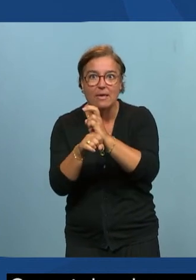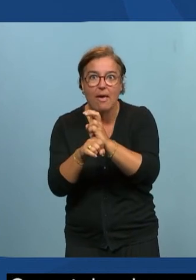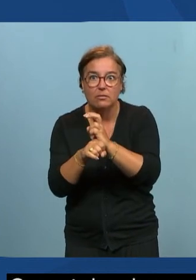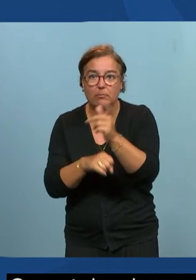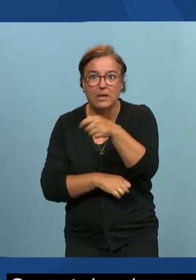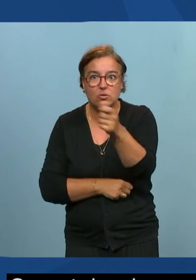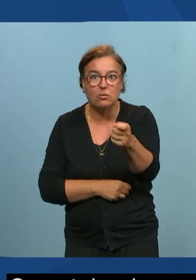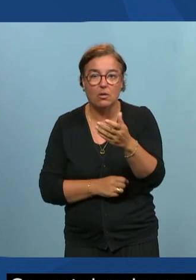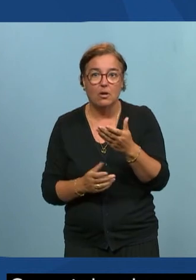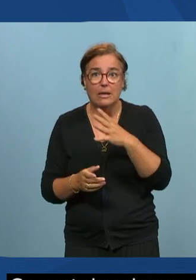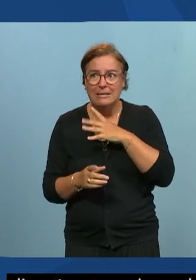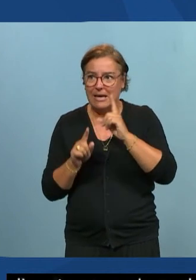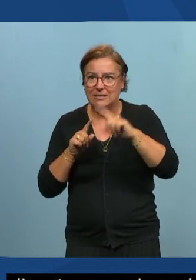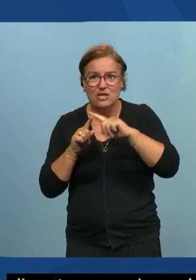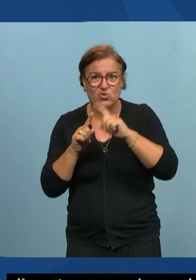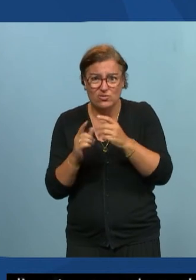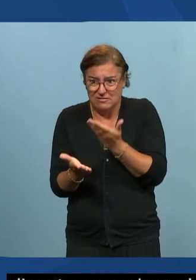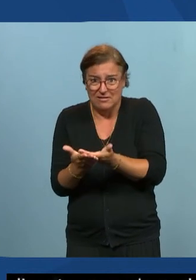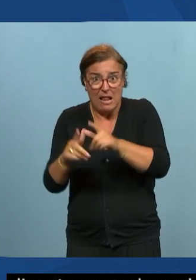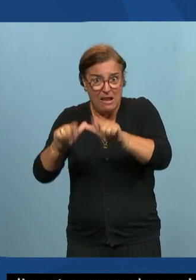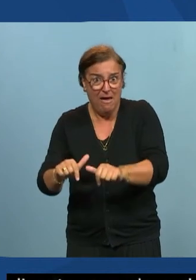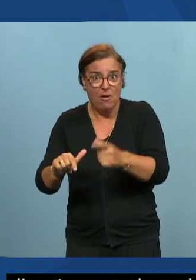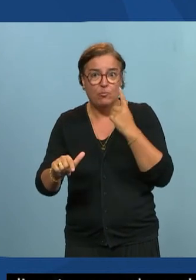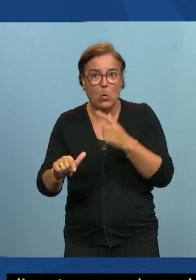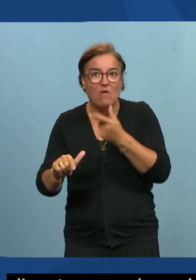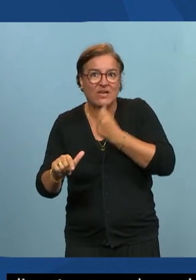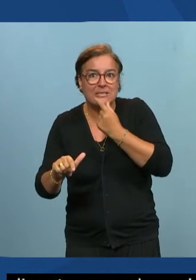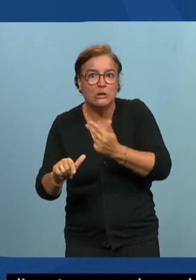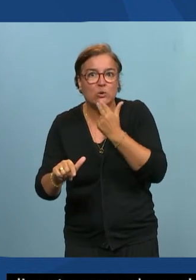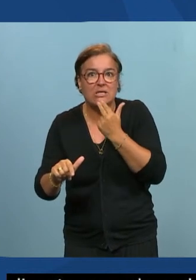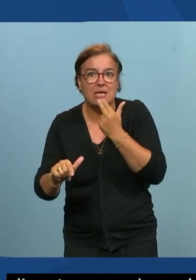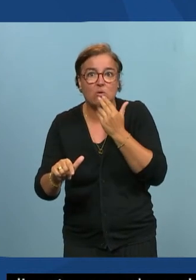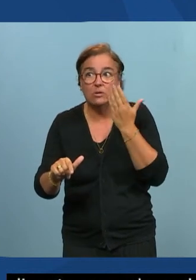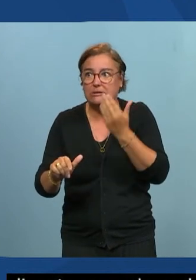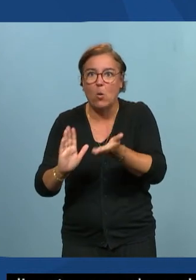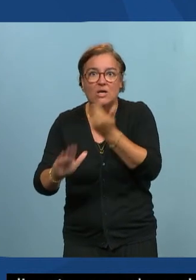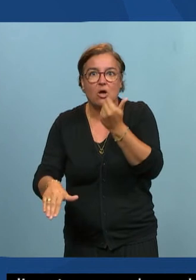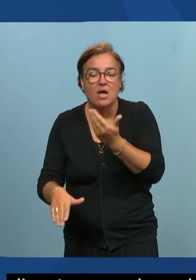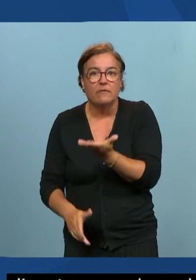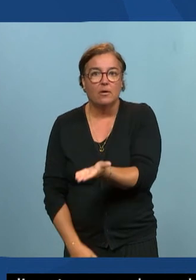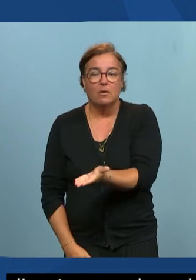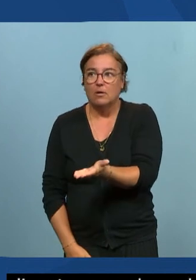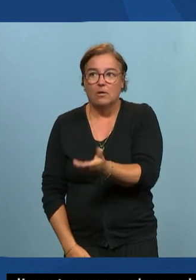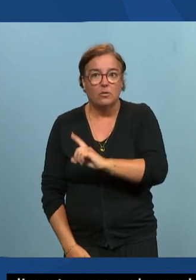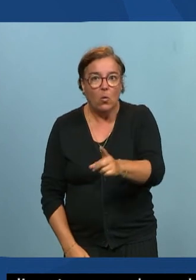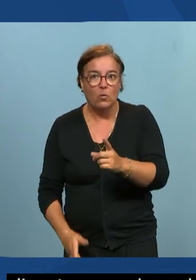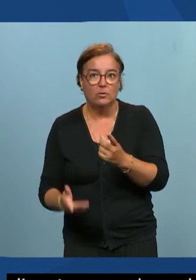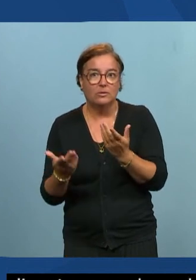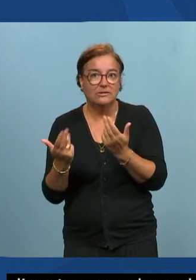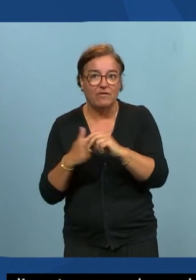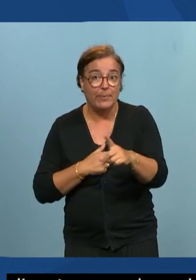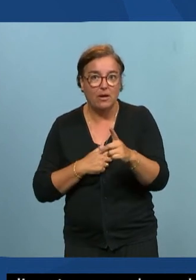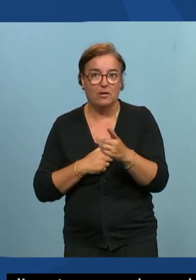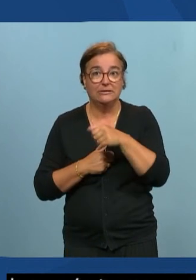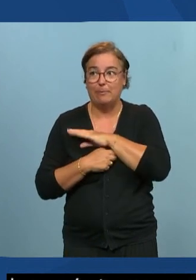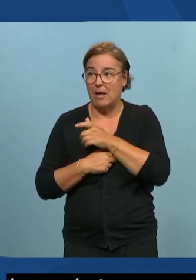juste pour féliciter l'expérience utilisateur et ces choses-là c'est des trucs qui ne sont pas suffisamment mis en avant